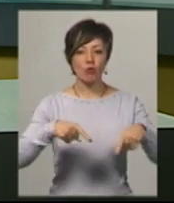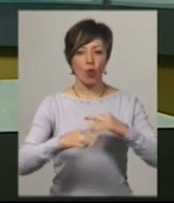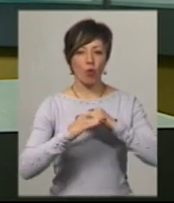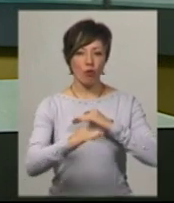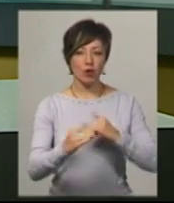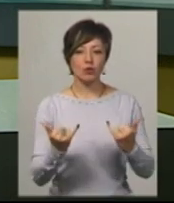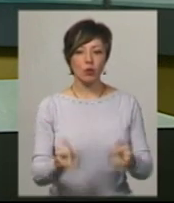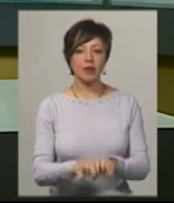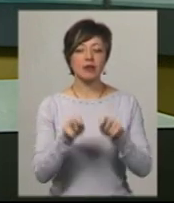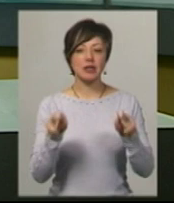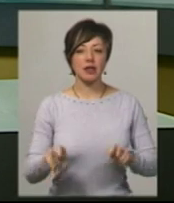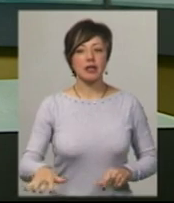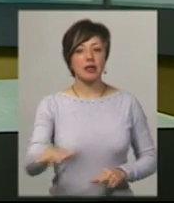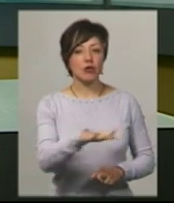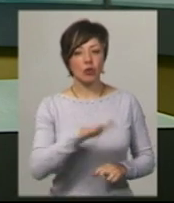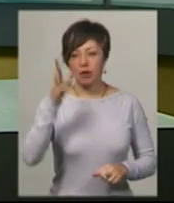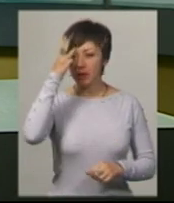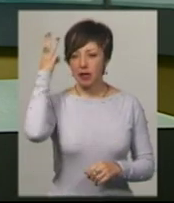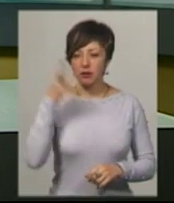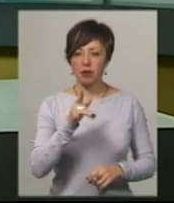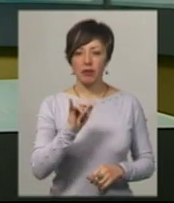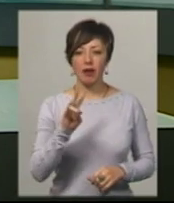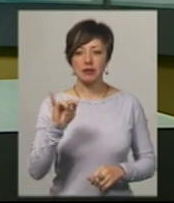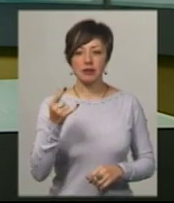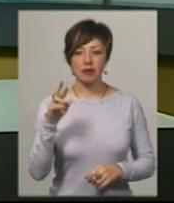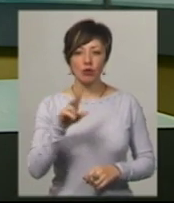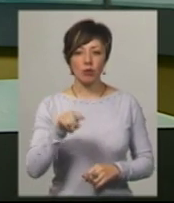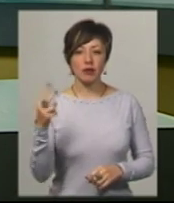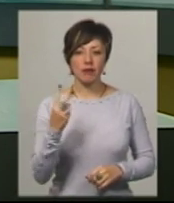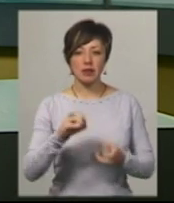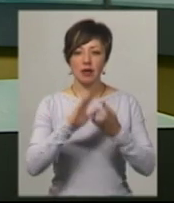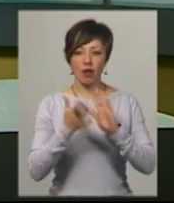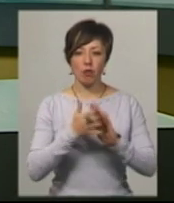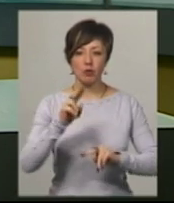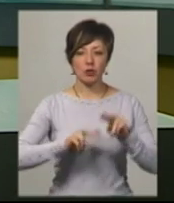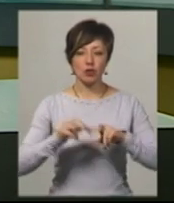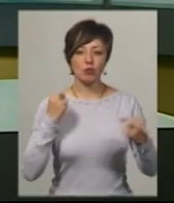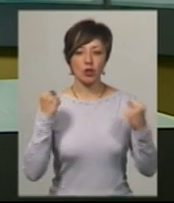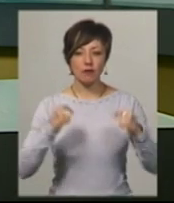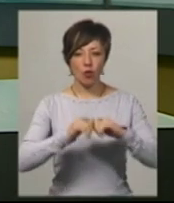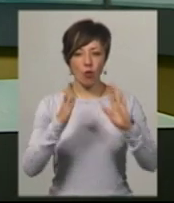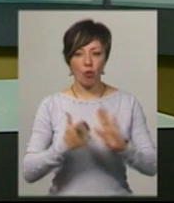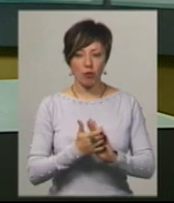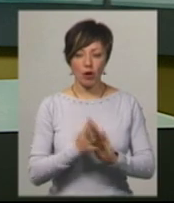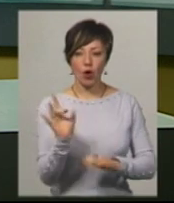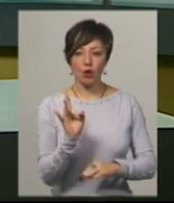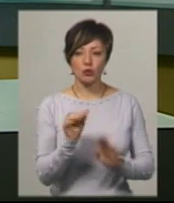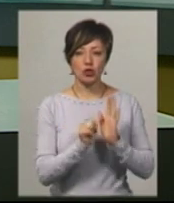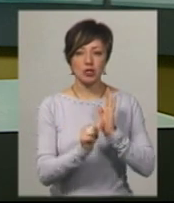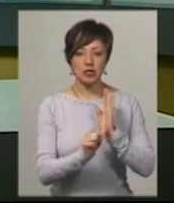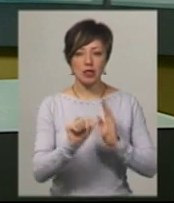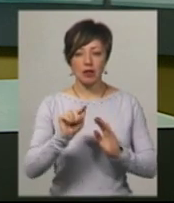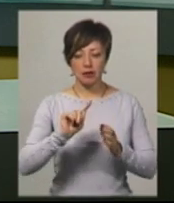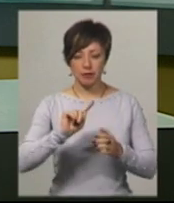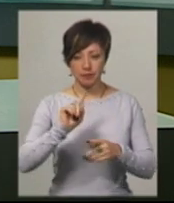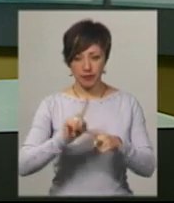яке сьогодні відкрили на території Хмельницької гімназії номер 2. Загалом на будівництво спортивного комплексу розміром 60 на